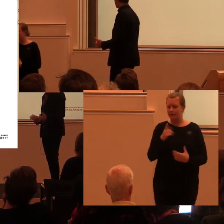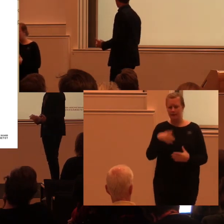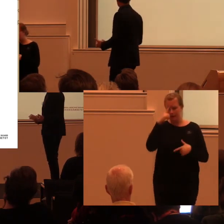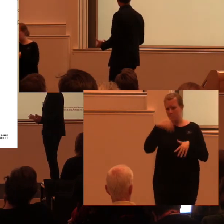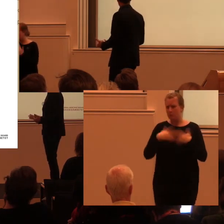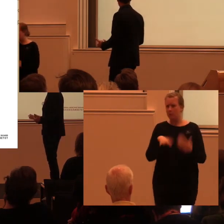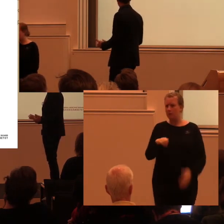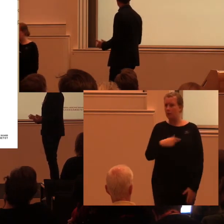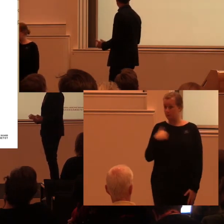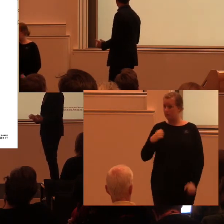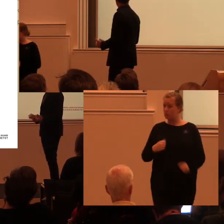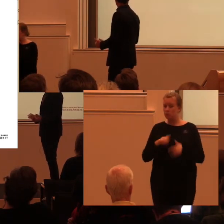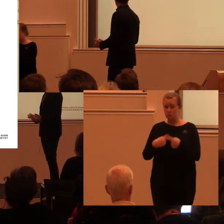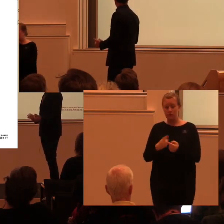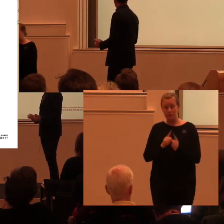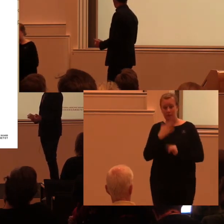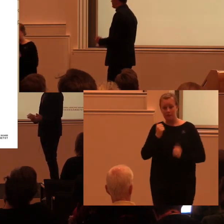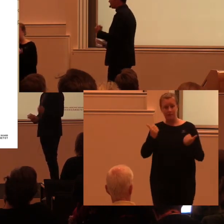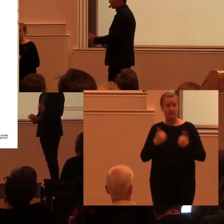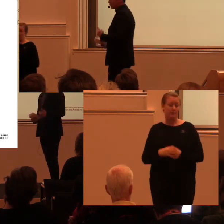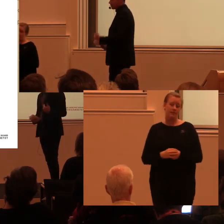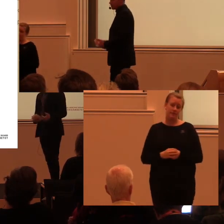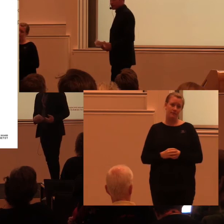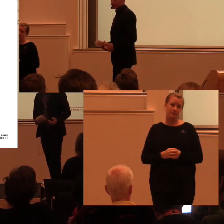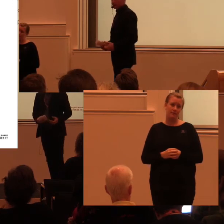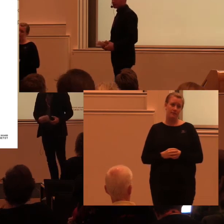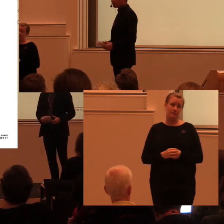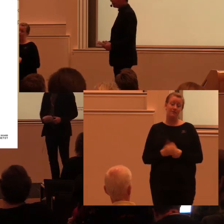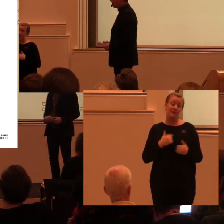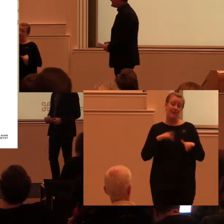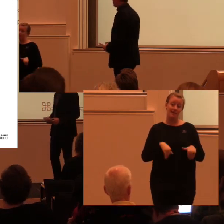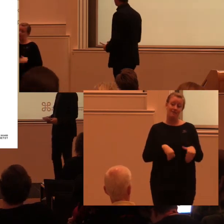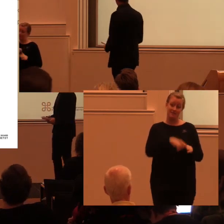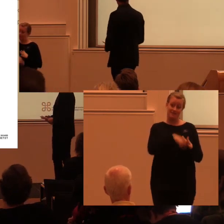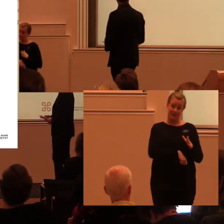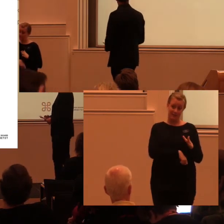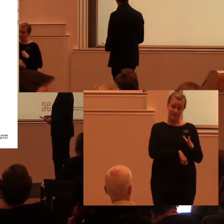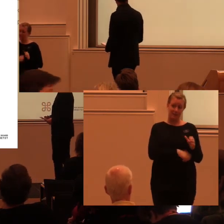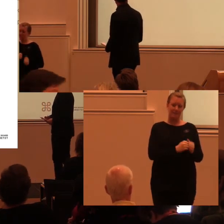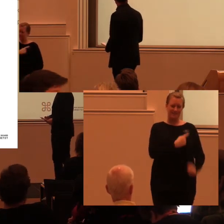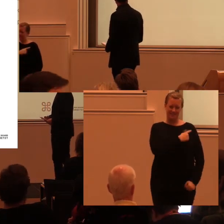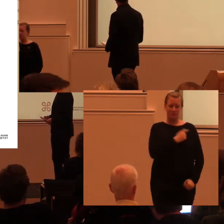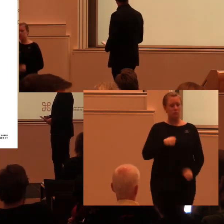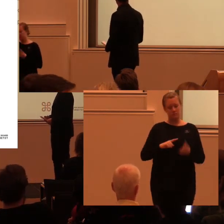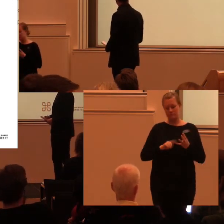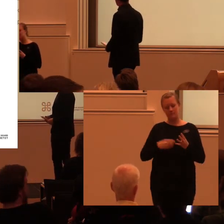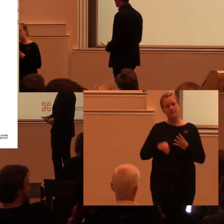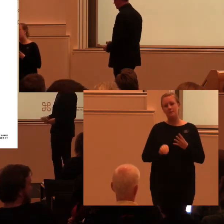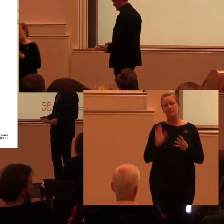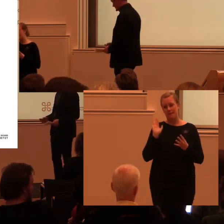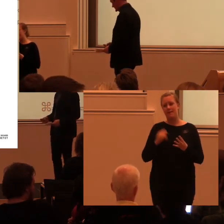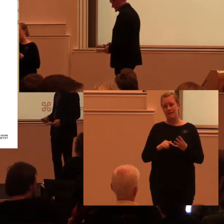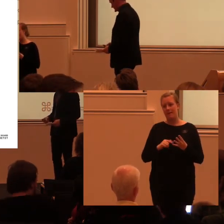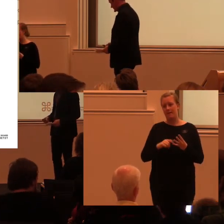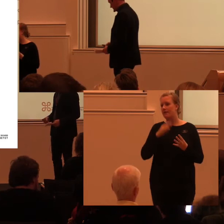utveckla och bli bättre på. Och vi har ju börjat ett sådant arbete. Men det här måste vi jobba vidare med. Vi